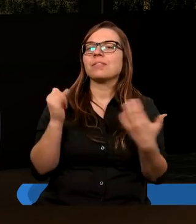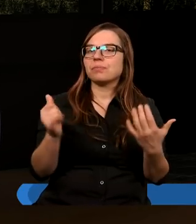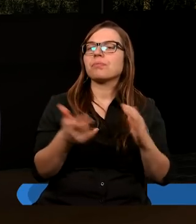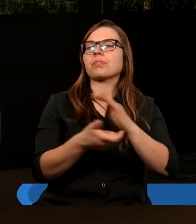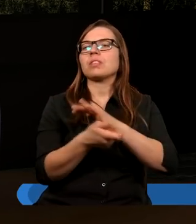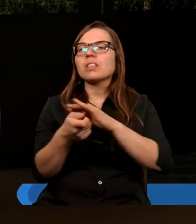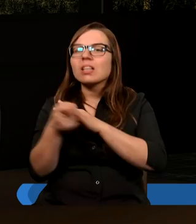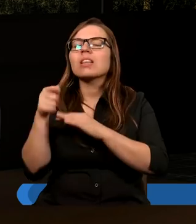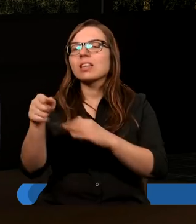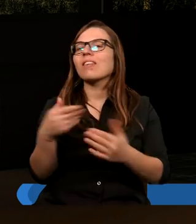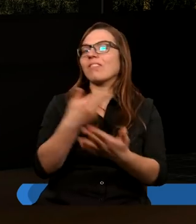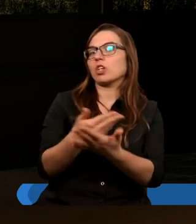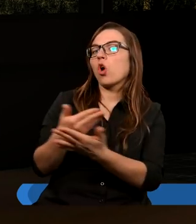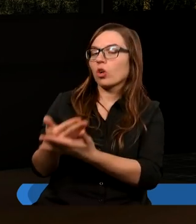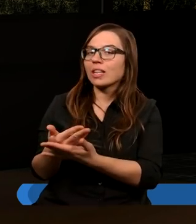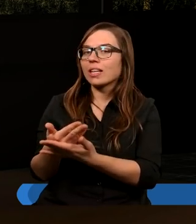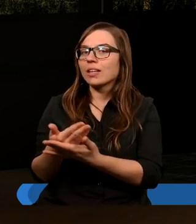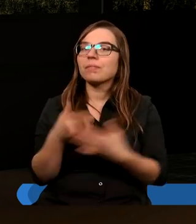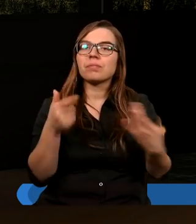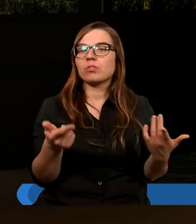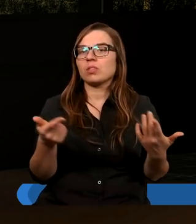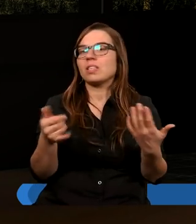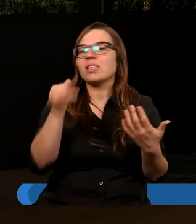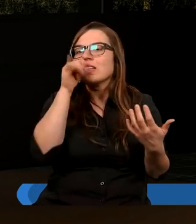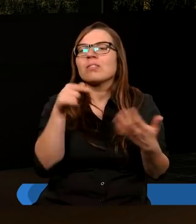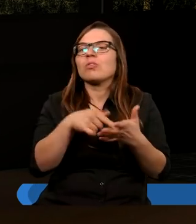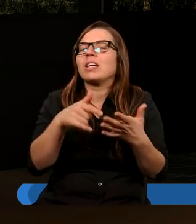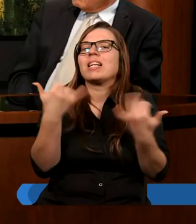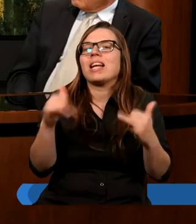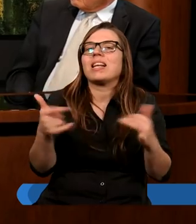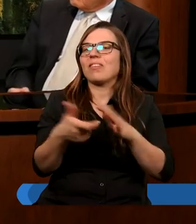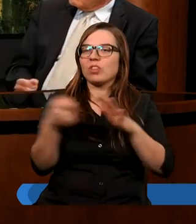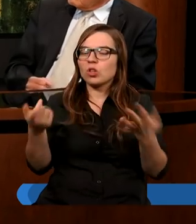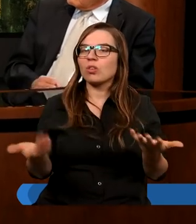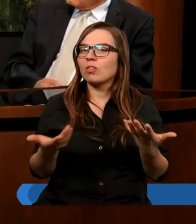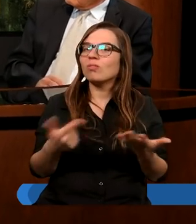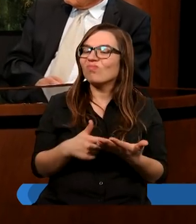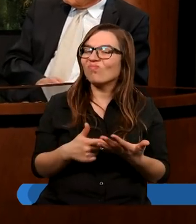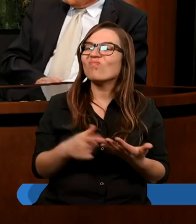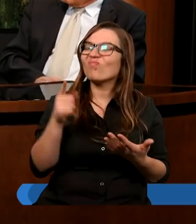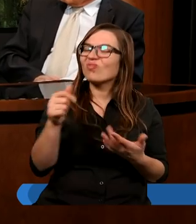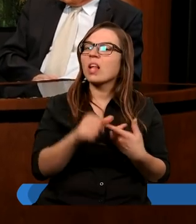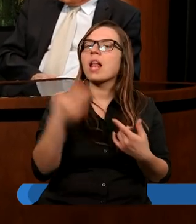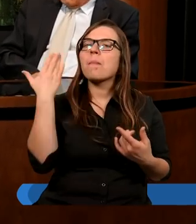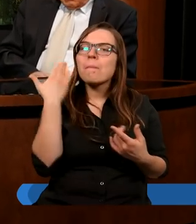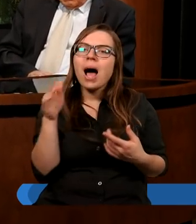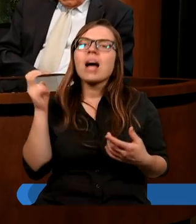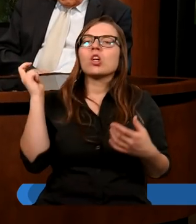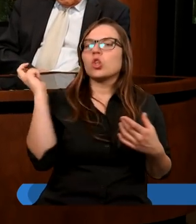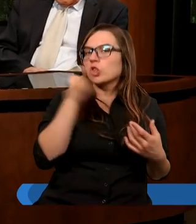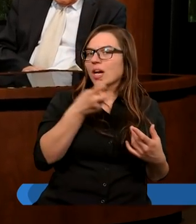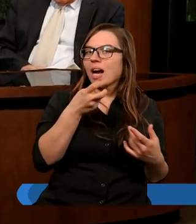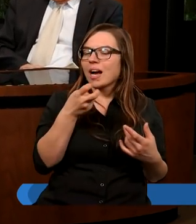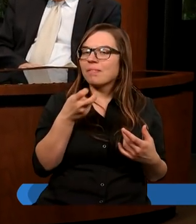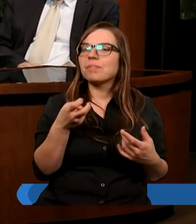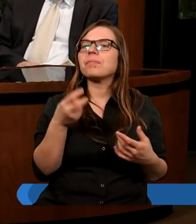wyciągnął te wnioski. Innych chyba nie można było wyciągnąć. To jest bardzo ciekawe, że